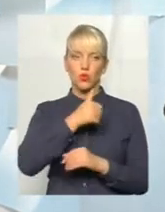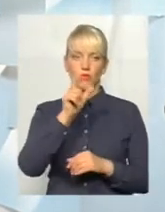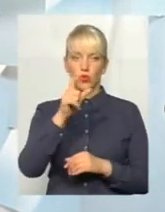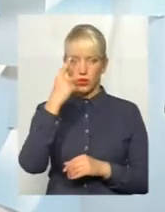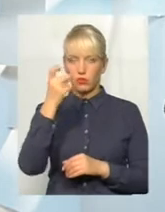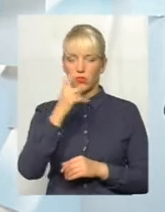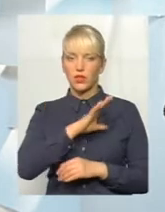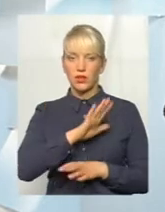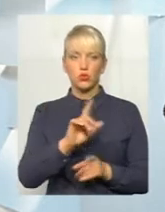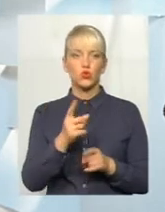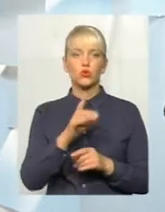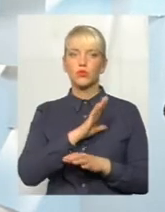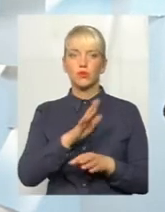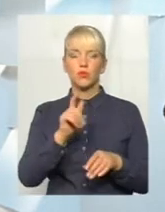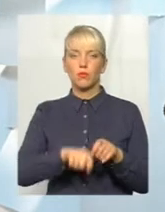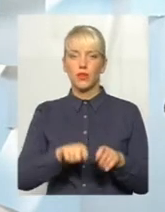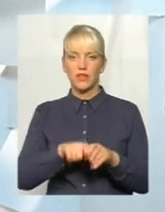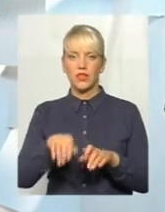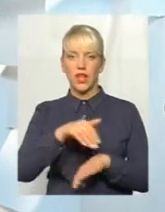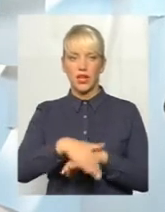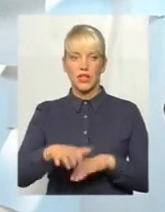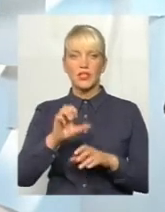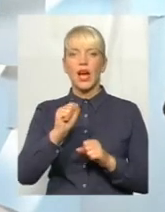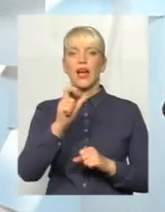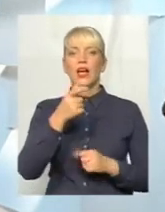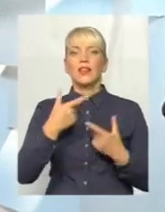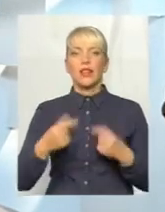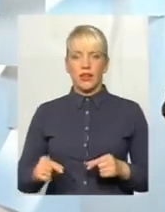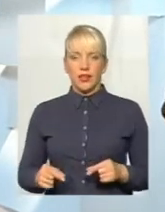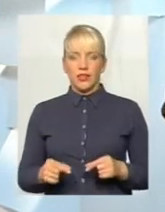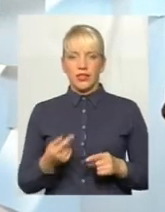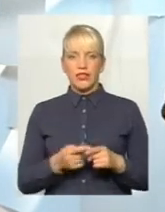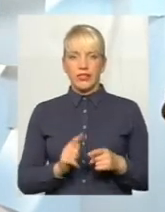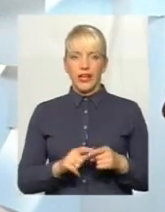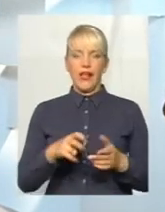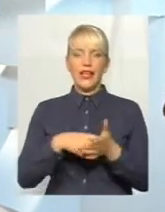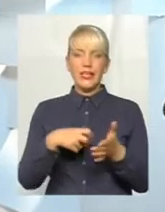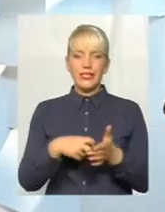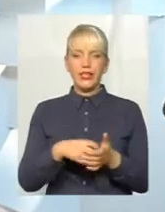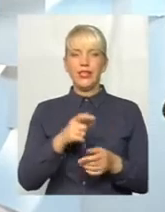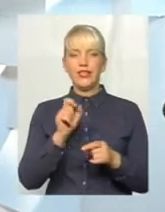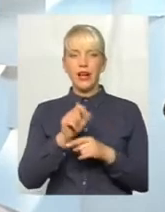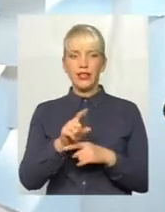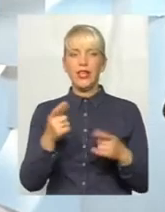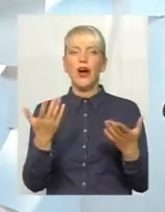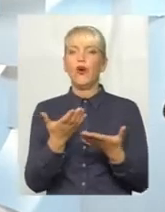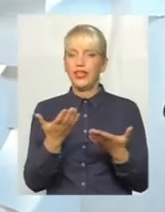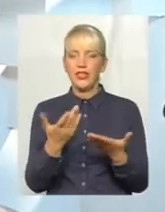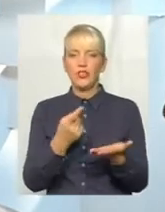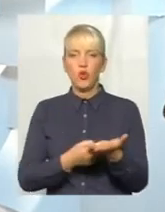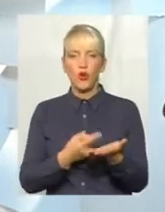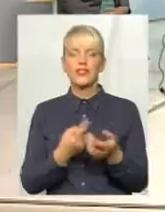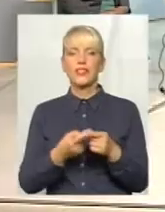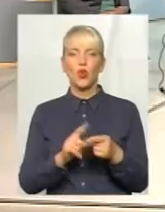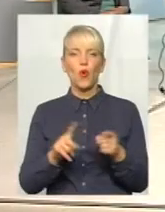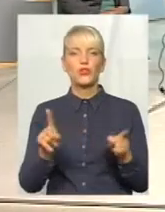повідомляли, чому не перевірили адресу, а де ці листи заказні, хоч якісь докази того, що